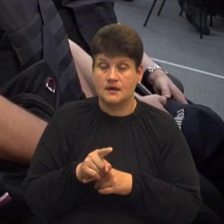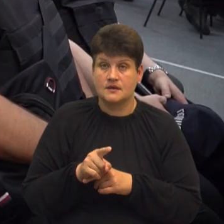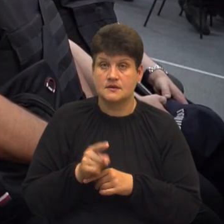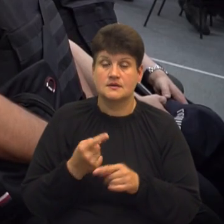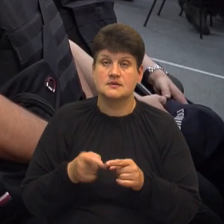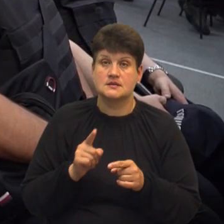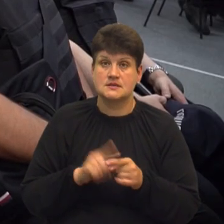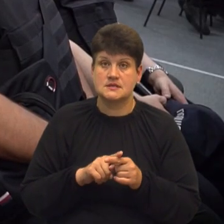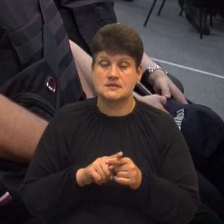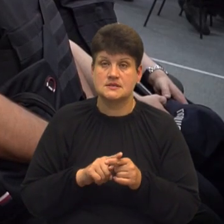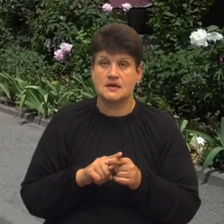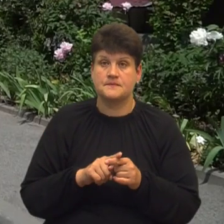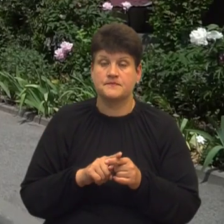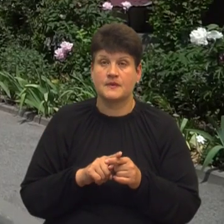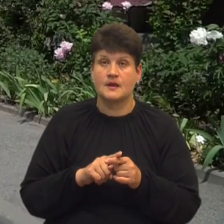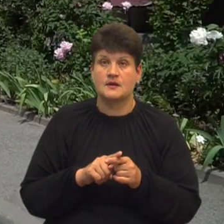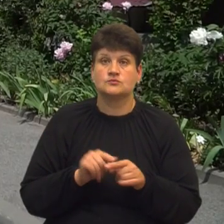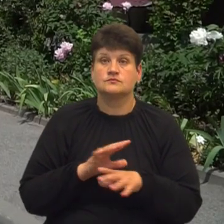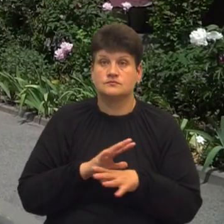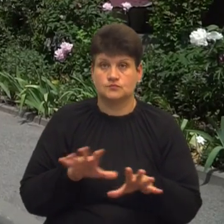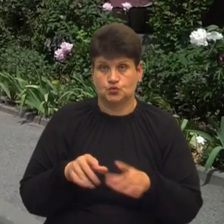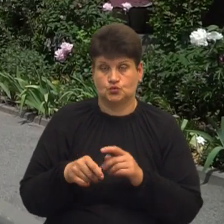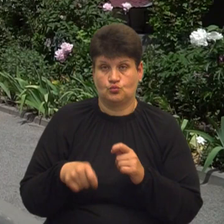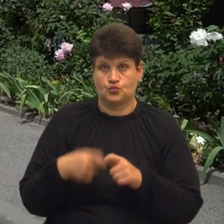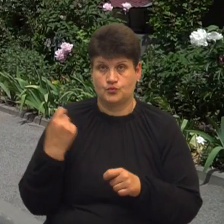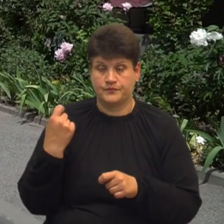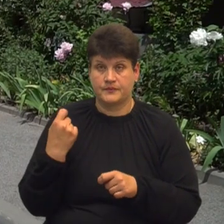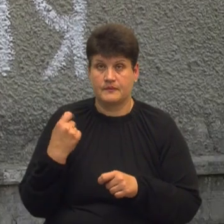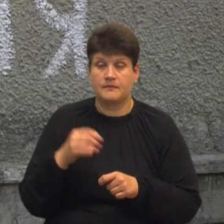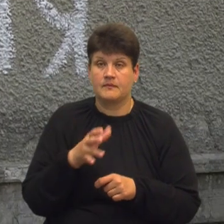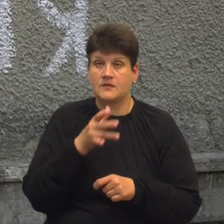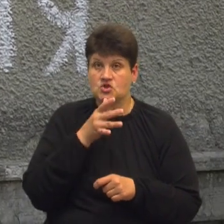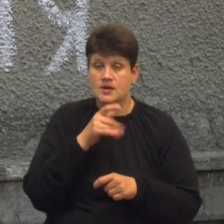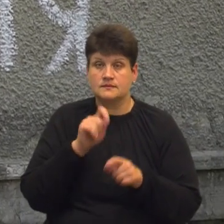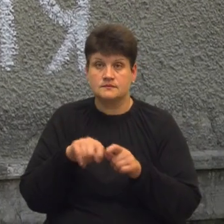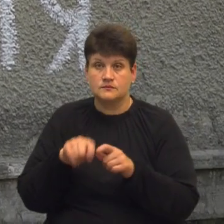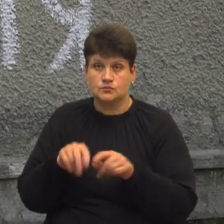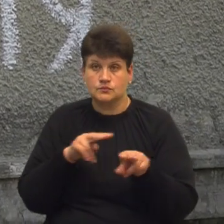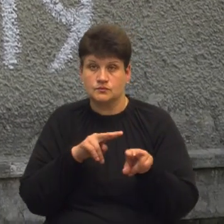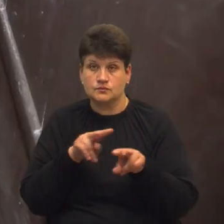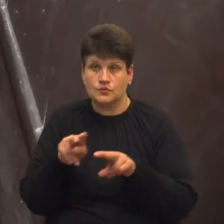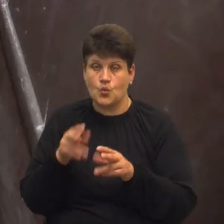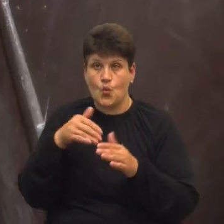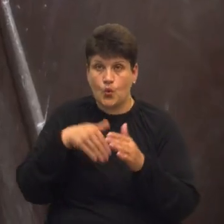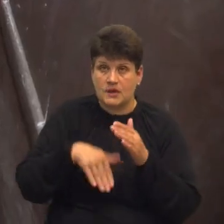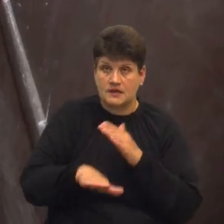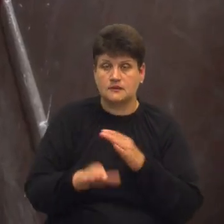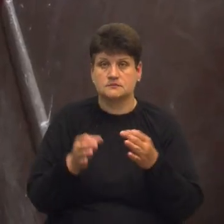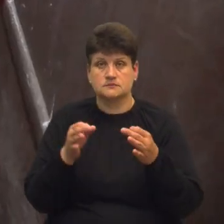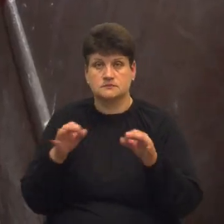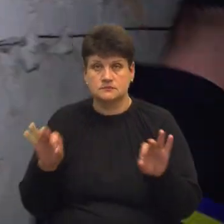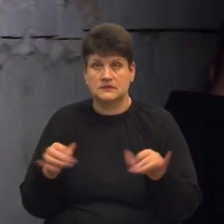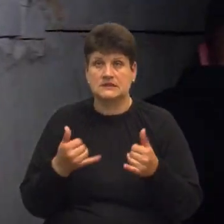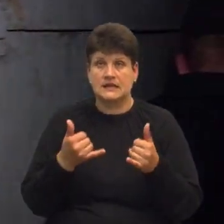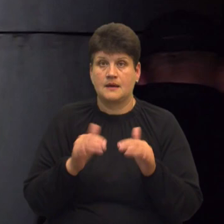профілактика правопорушень. Під час патрулювань поліцейські також перевіряють укриття та їхню доступність для